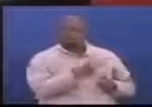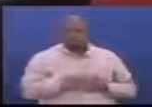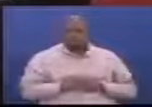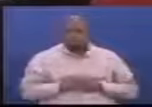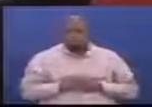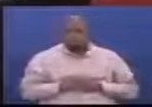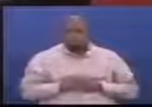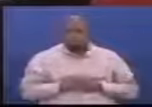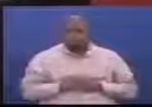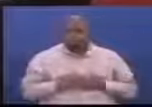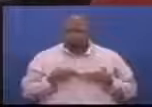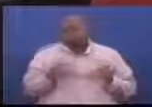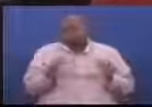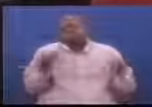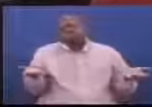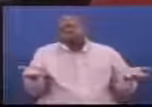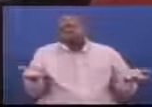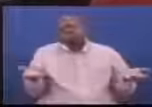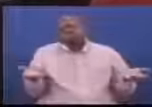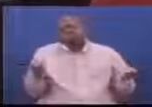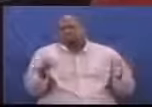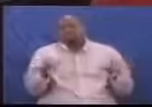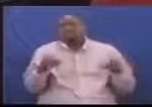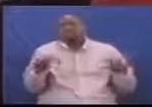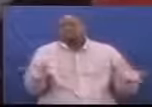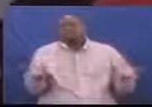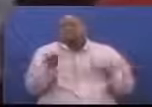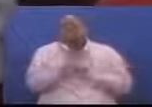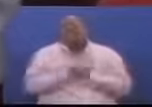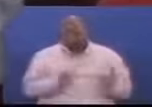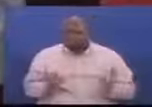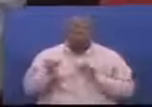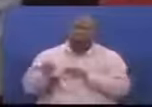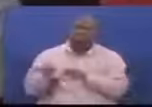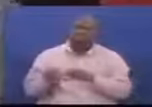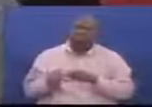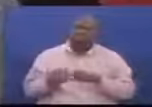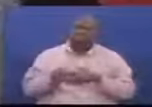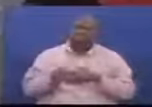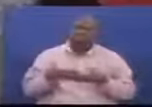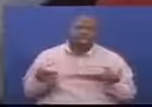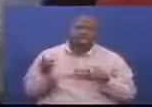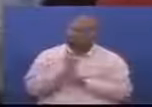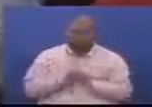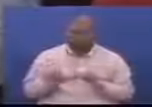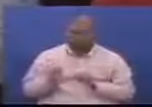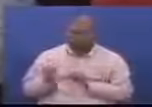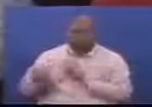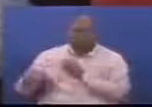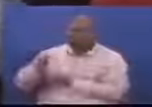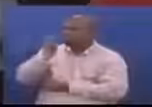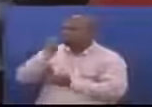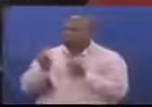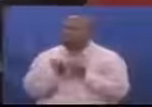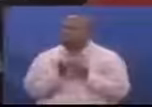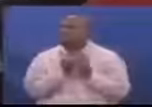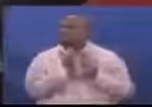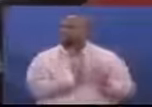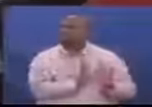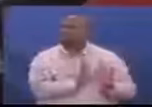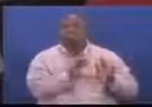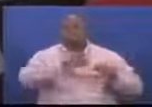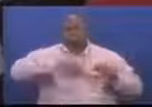How come Haiweze kani Hatuezi kufanikiwa kwa namnai Yani sisi